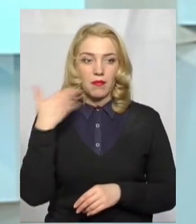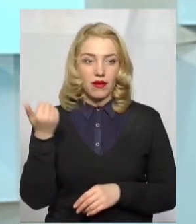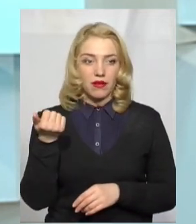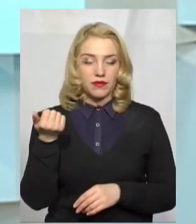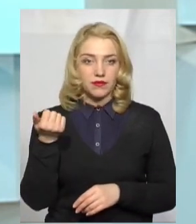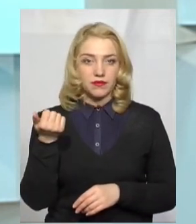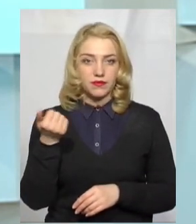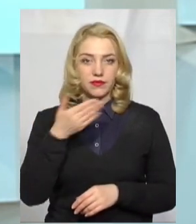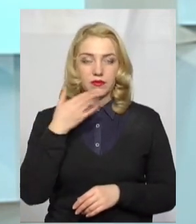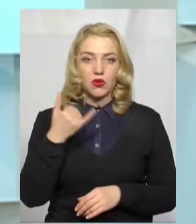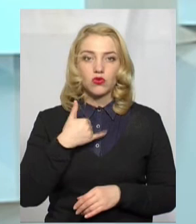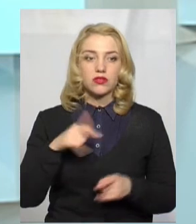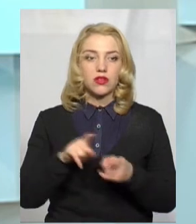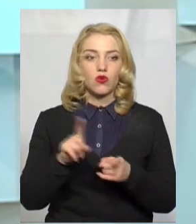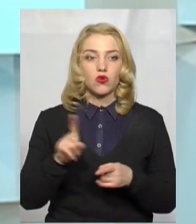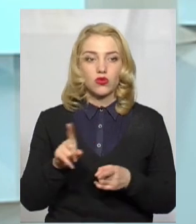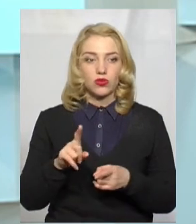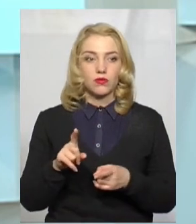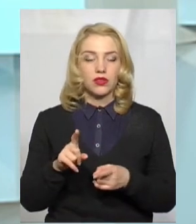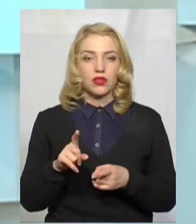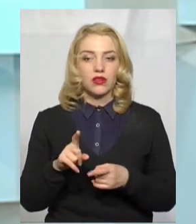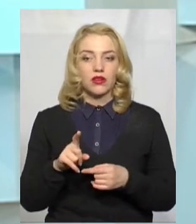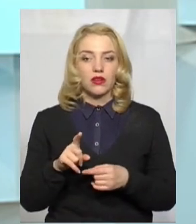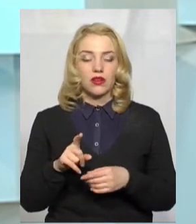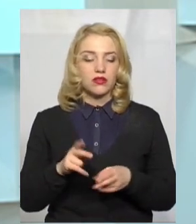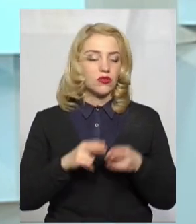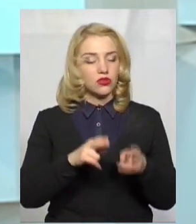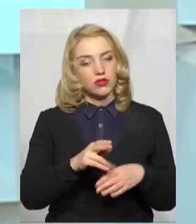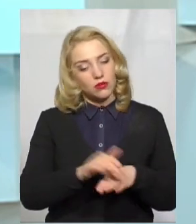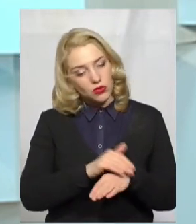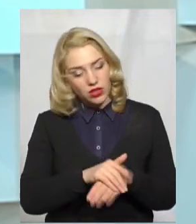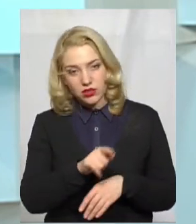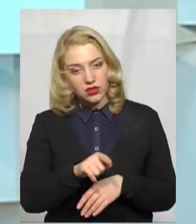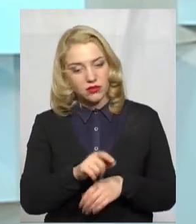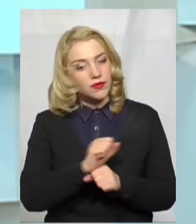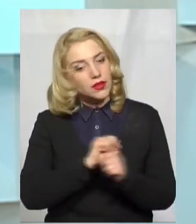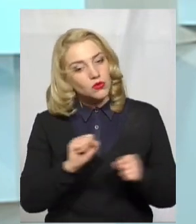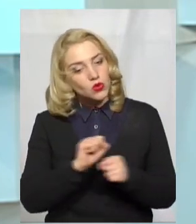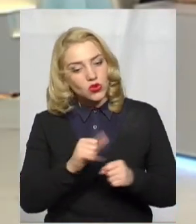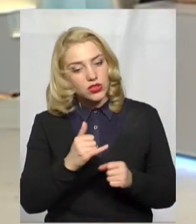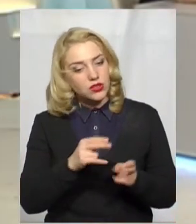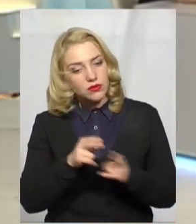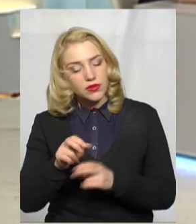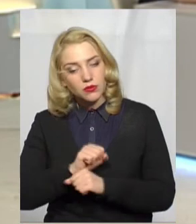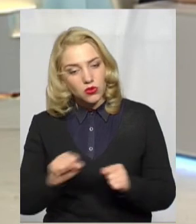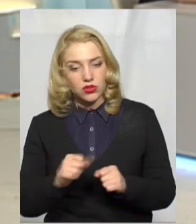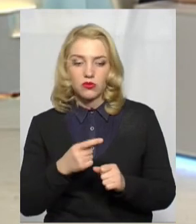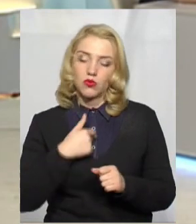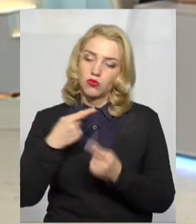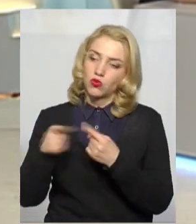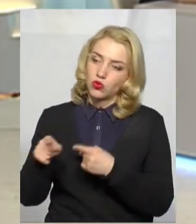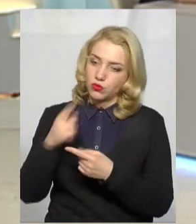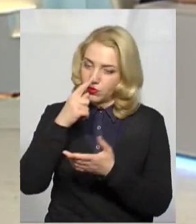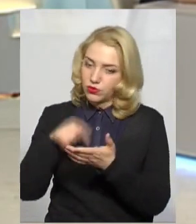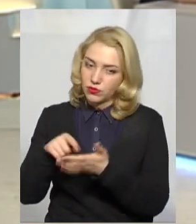у нас такого, щоб звернутися до злочинців, будь ласка, давайте не вчиняйте злочинів, в нас тут просто багато інших завдань.